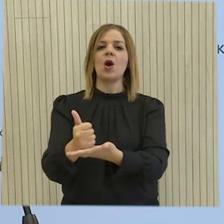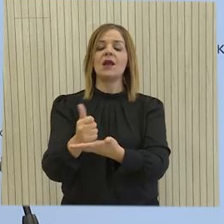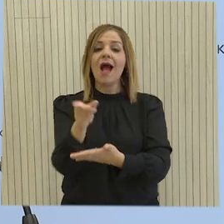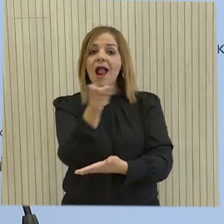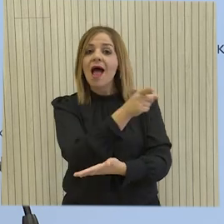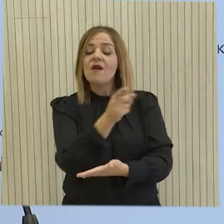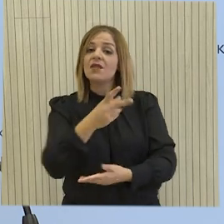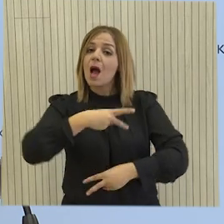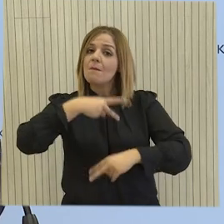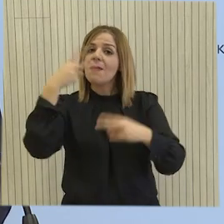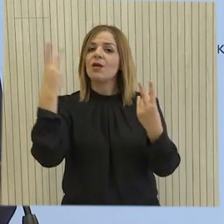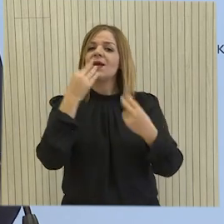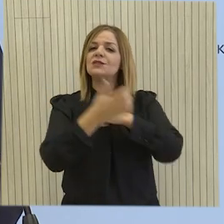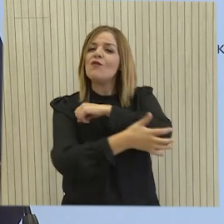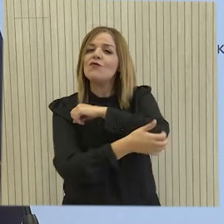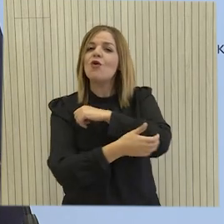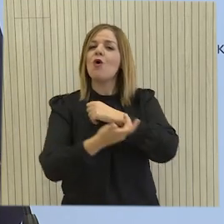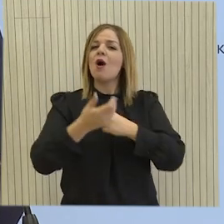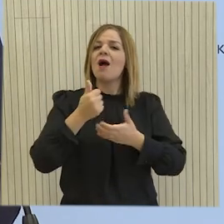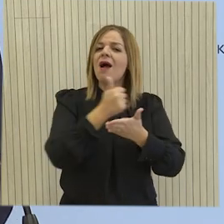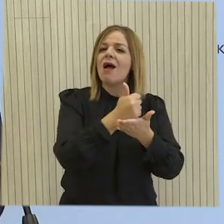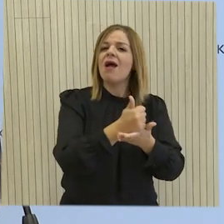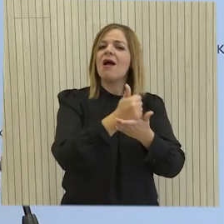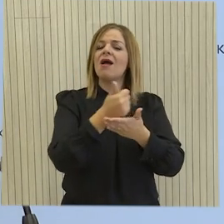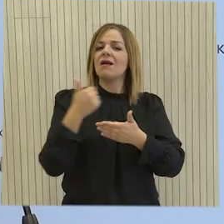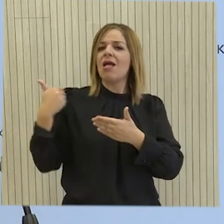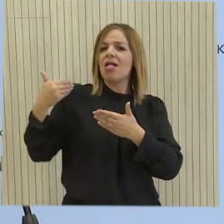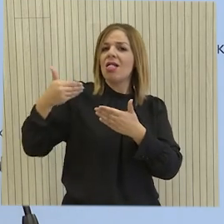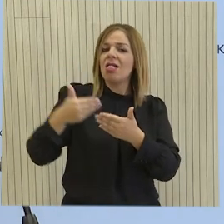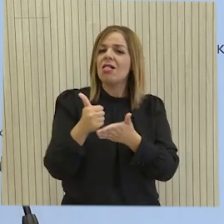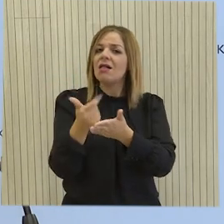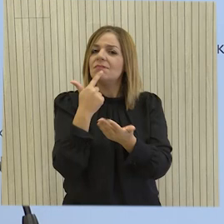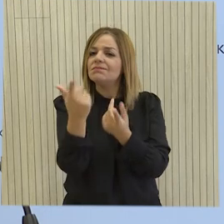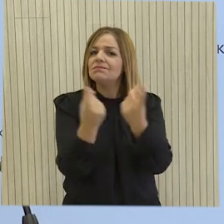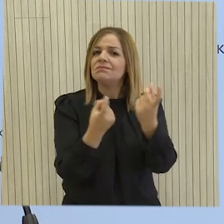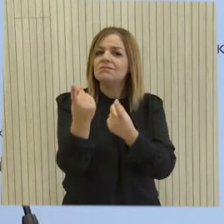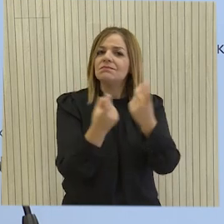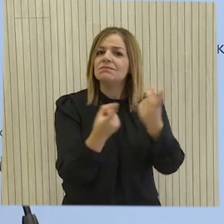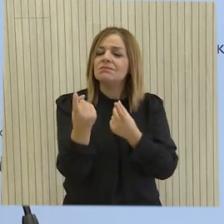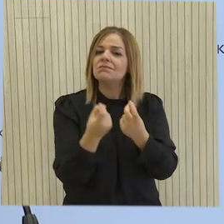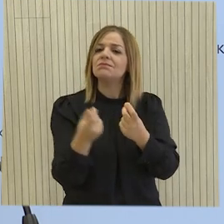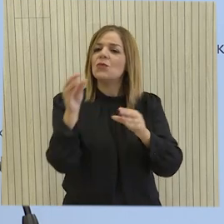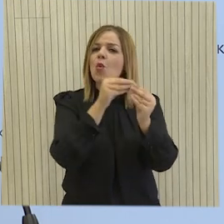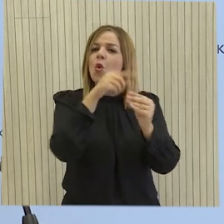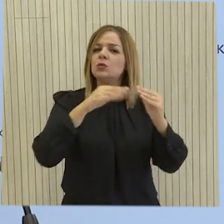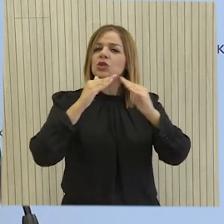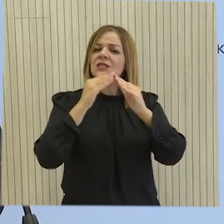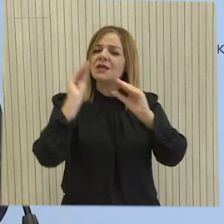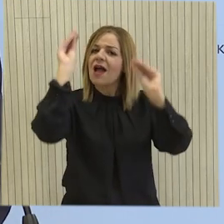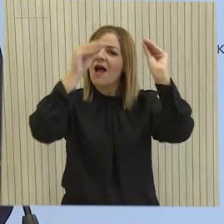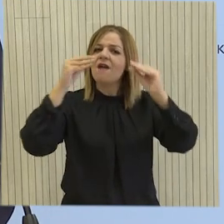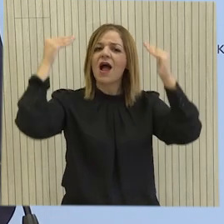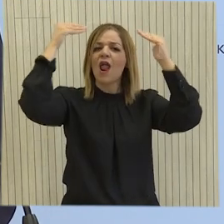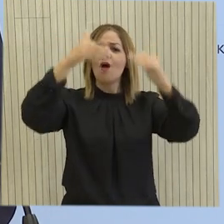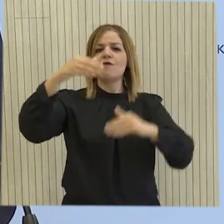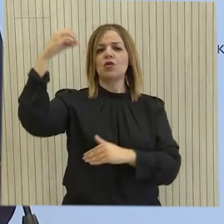καταναλωτών και την παράταση του υφιστάμενου σχεδίου χορηγιών για εθάρρυνση της χρήσης ανανεώσιμων πηγών ενέργειας και της εξοικονόμησης